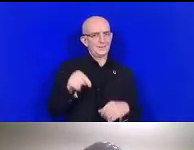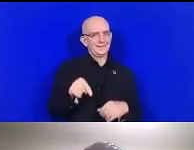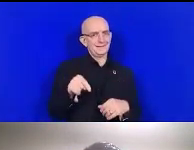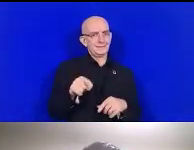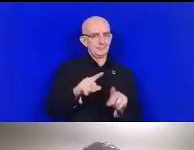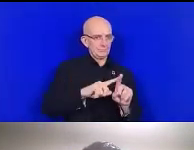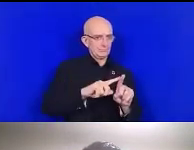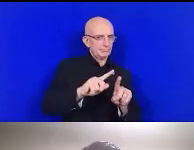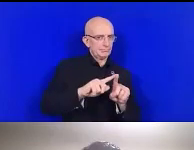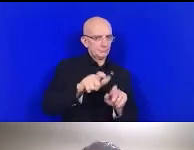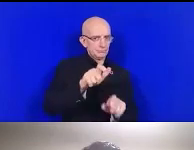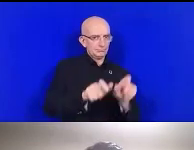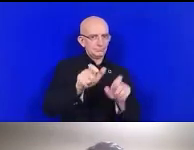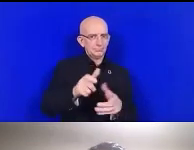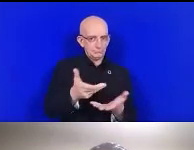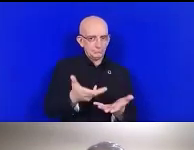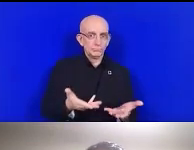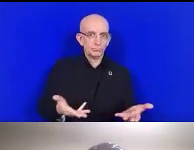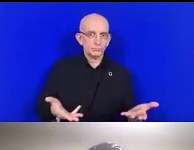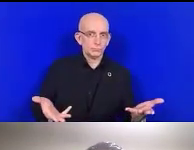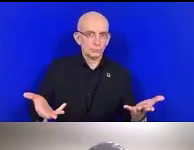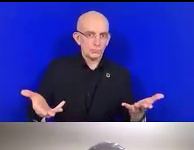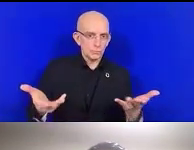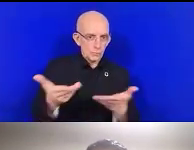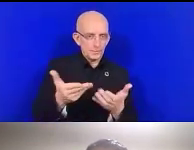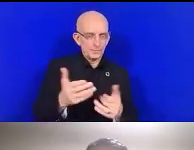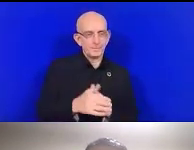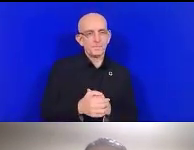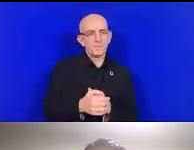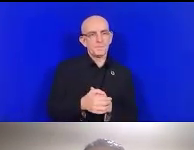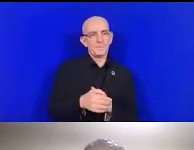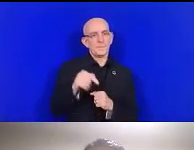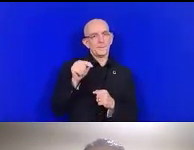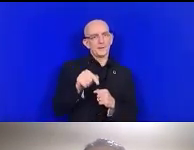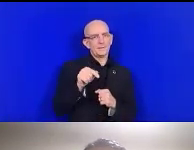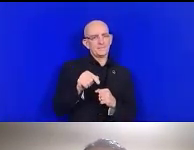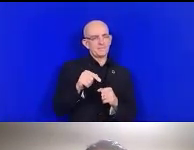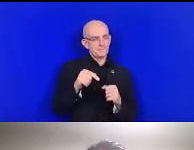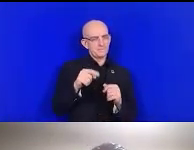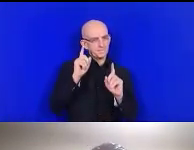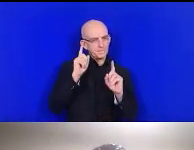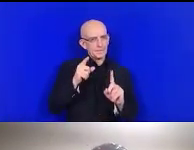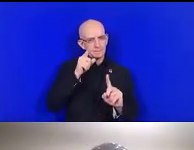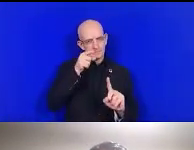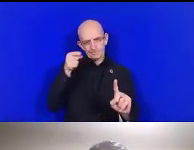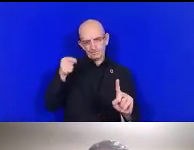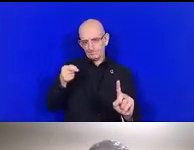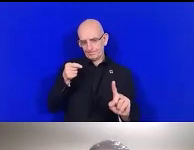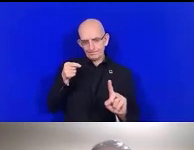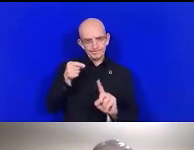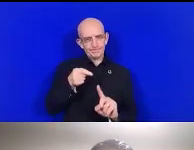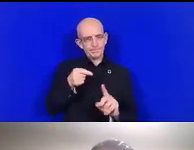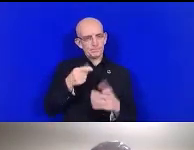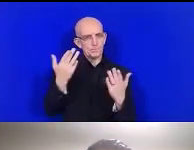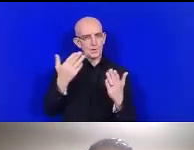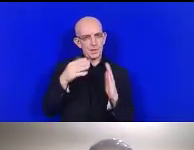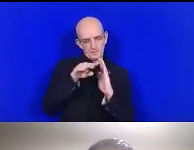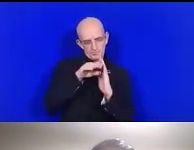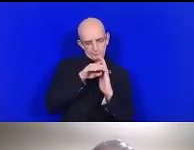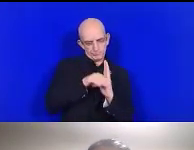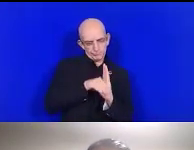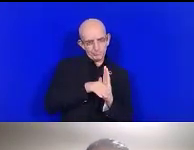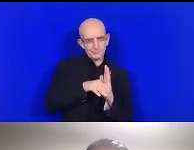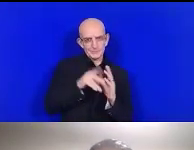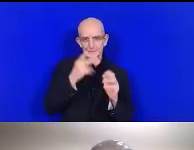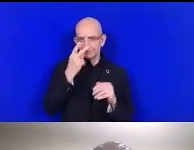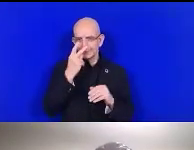programmes basés sur les personnes qui se trouvaient dans ce type de situation. était donc important